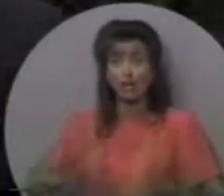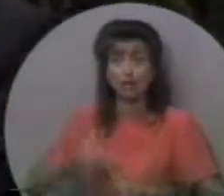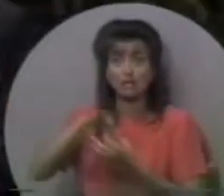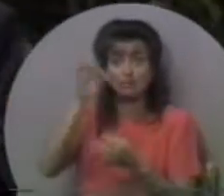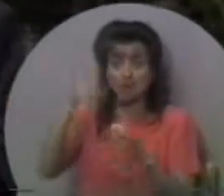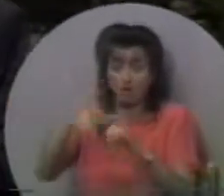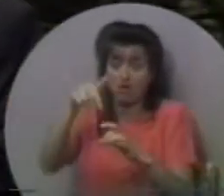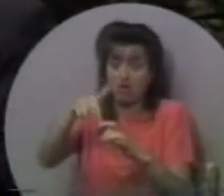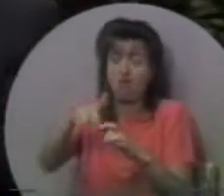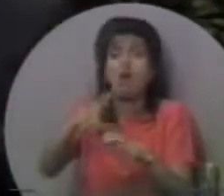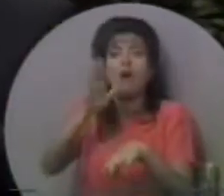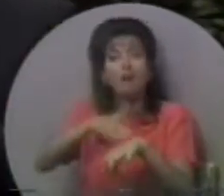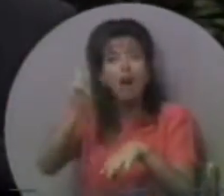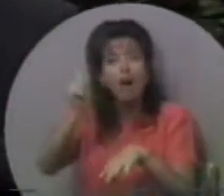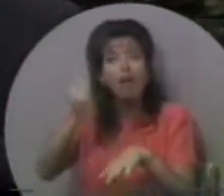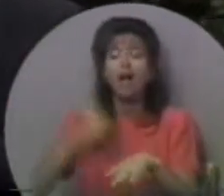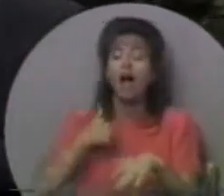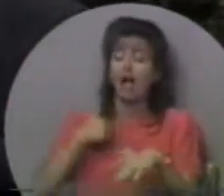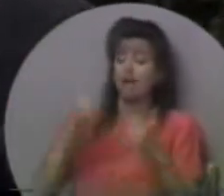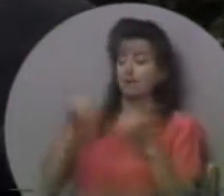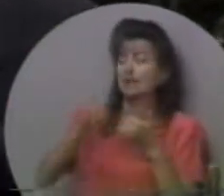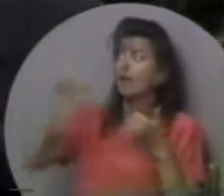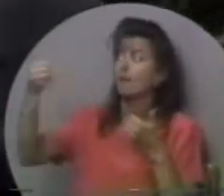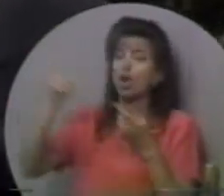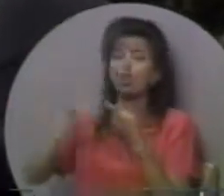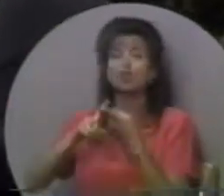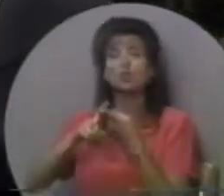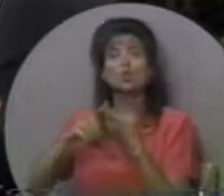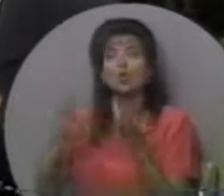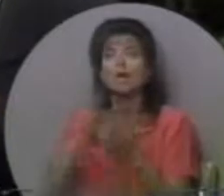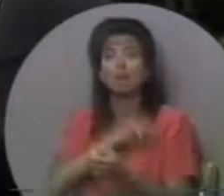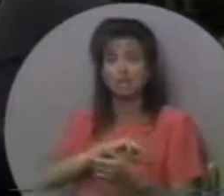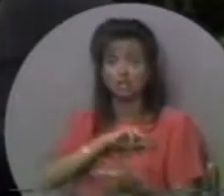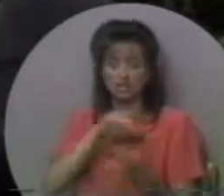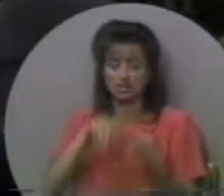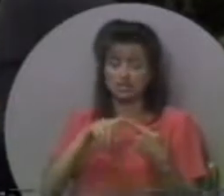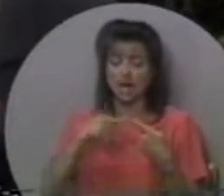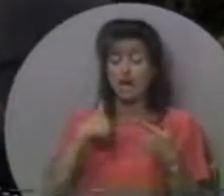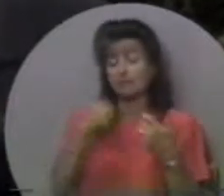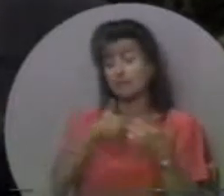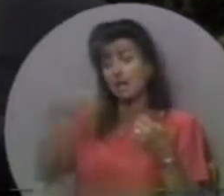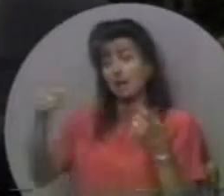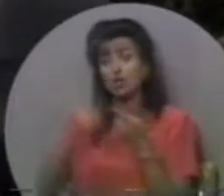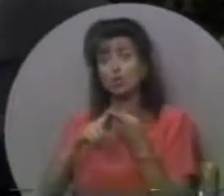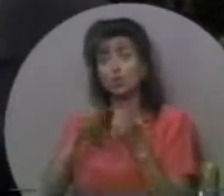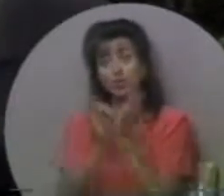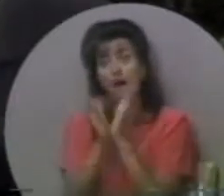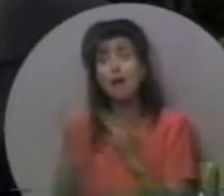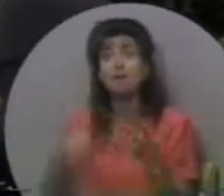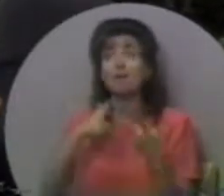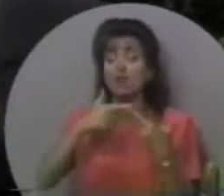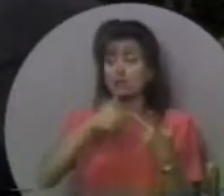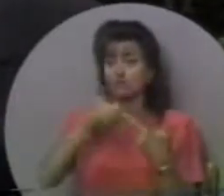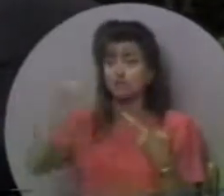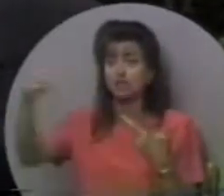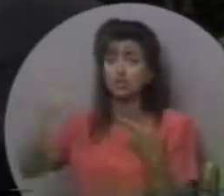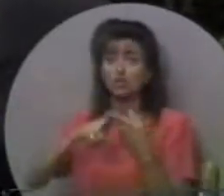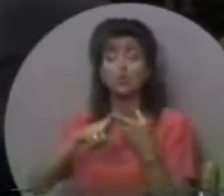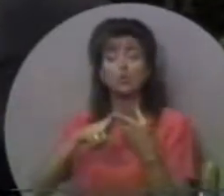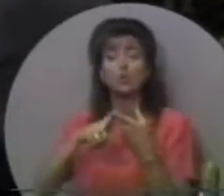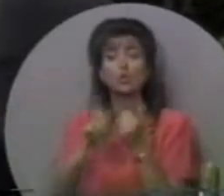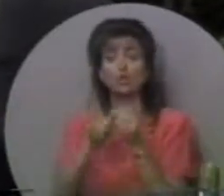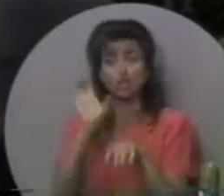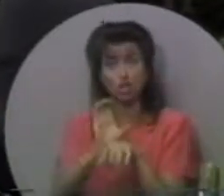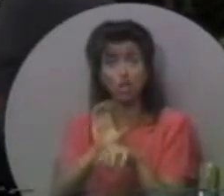І наш святий дух, наповнену поклетом. Я відділений для місій. Я відділений для слова. Я